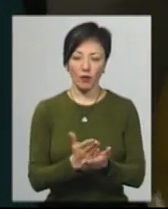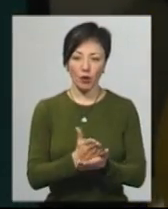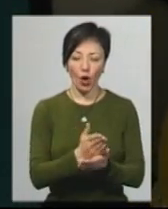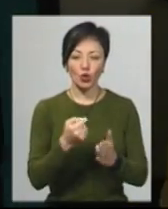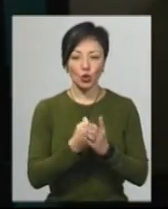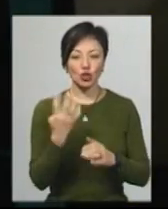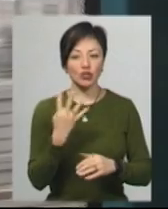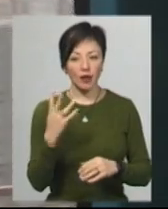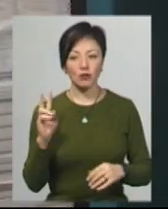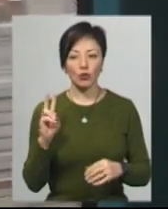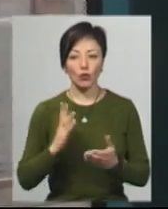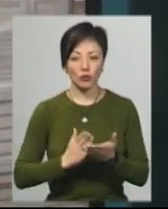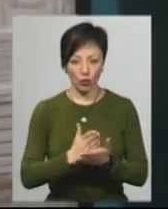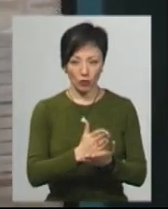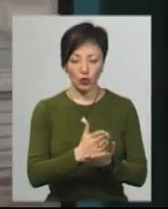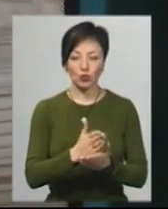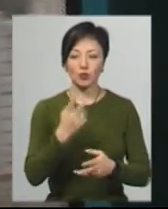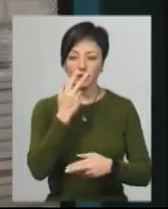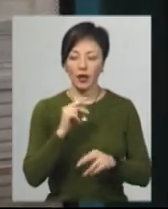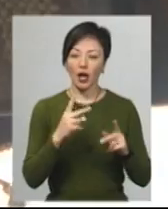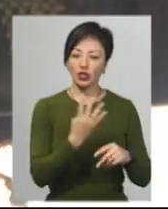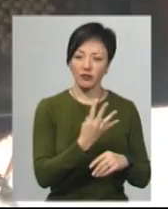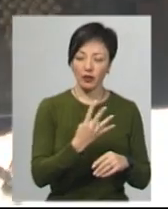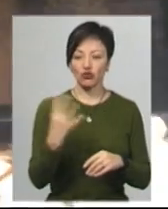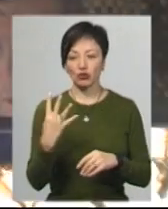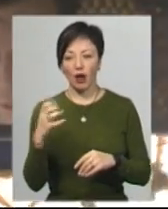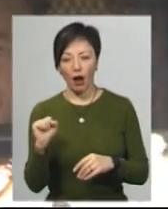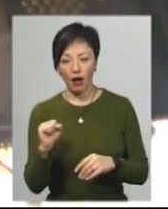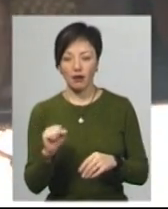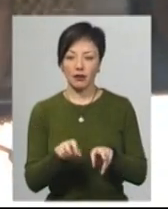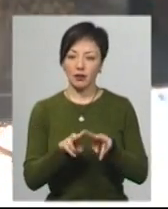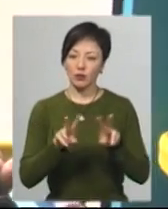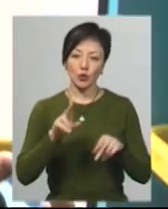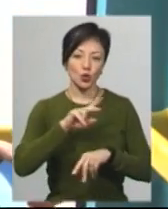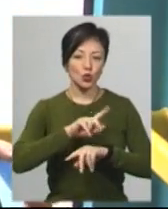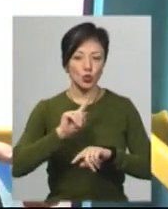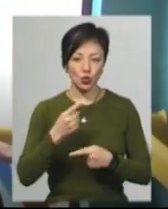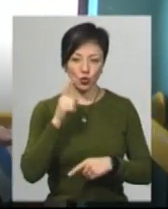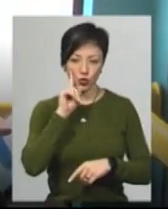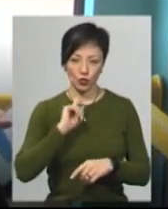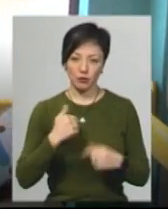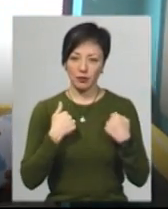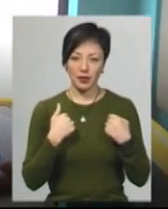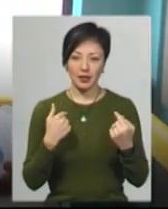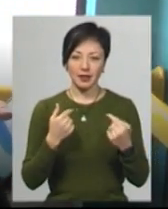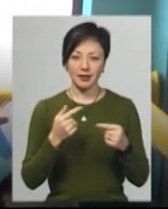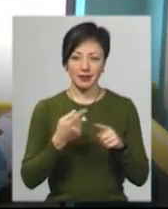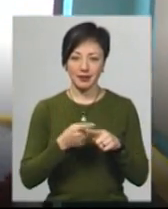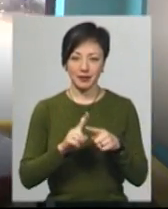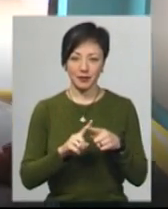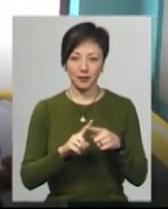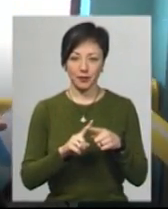4-го, каже, вже звикла. Додає, як 4-й, так і 4А для неї дуже зручні. Мені він точно не обманює.